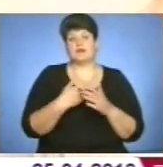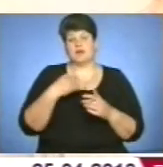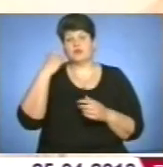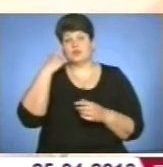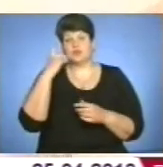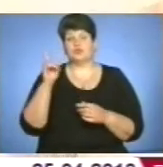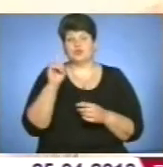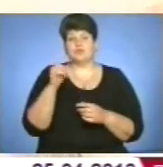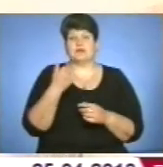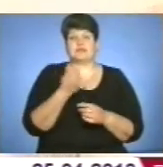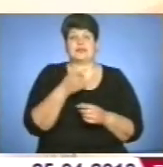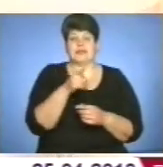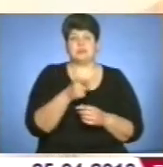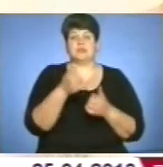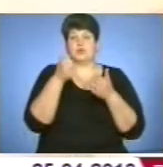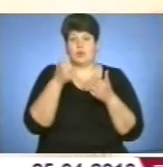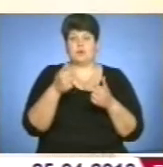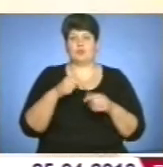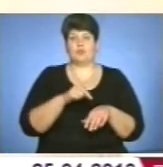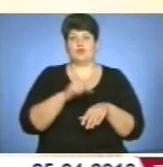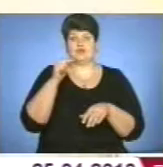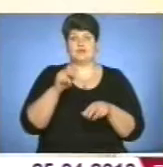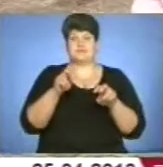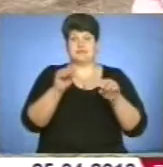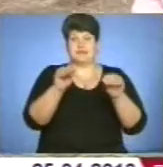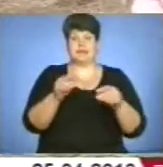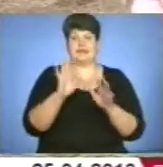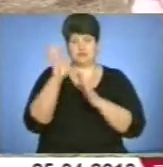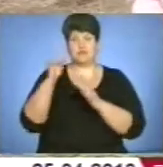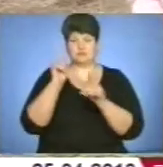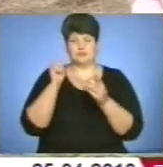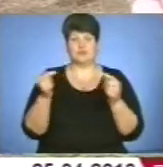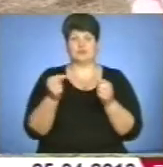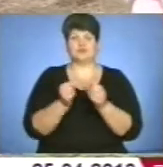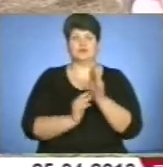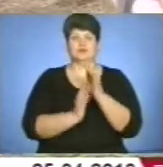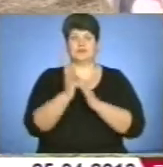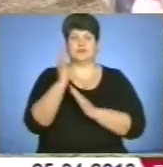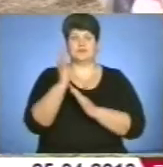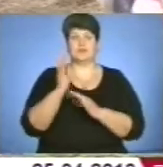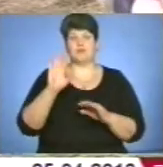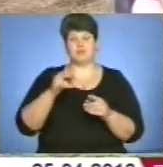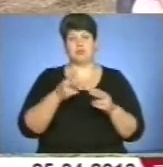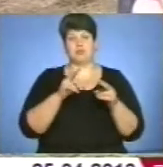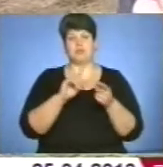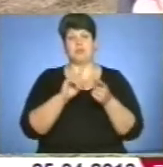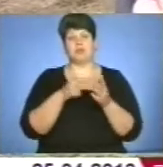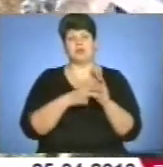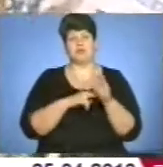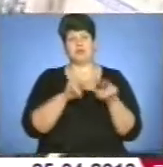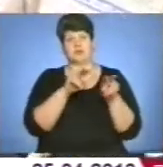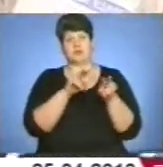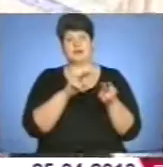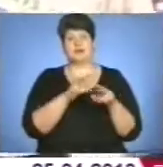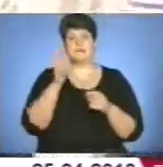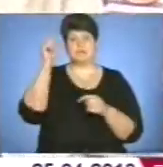добрым почуттям садили цей ліс, що він виросте. Медіаліст-представники ЗМІ надалі планують доглядати. І запевняють,